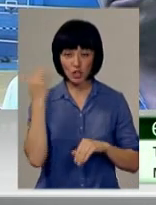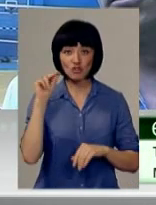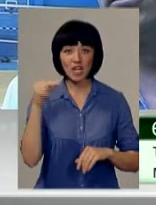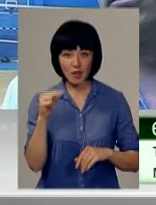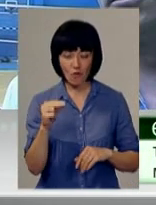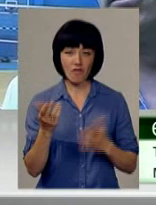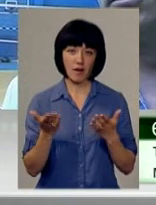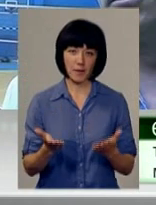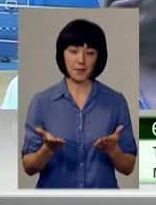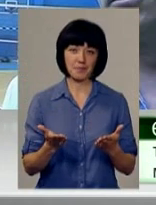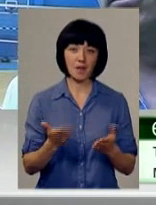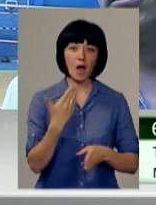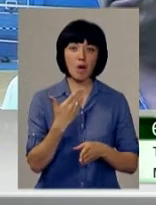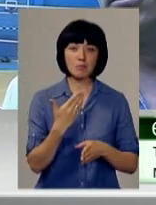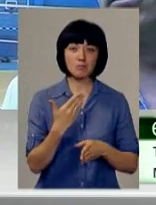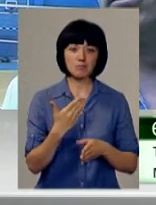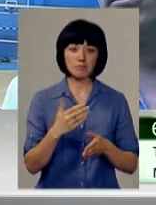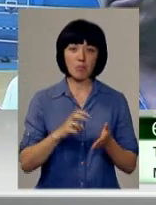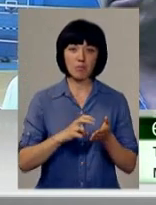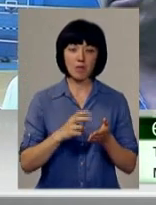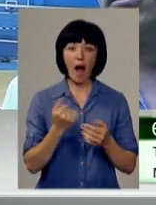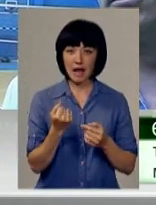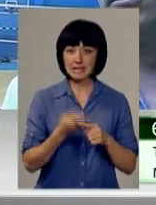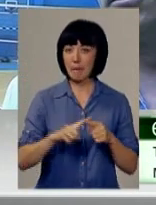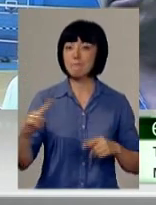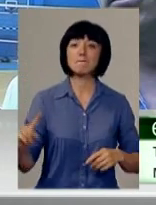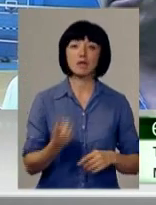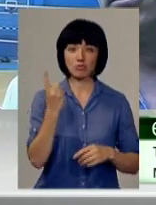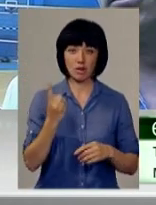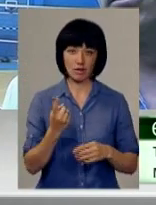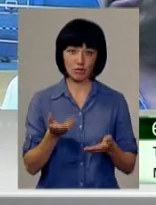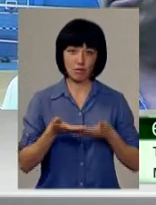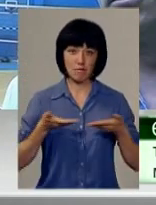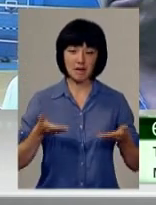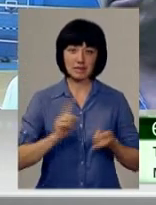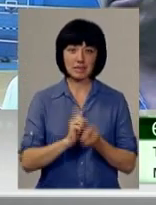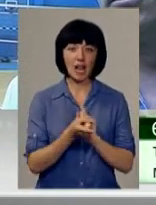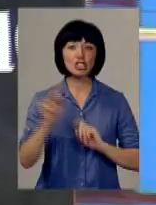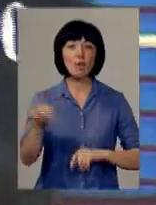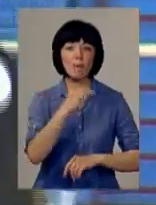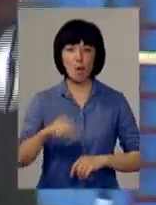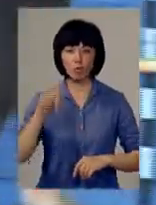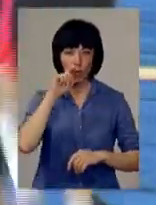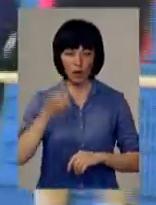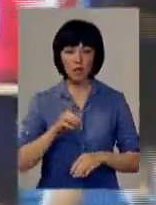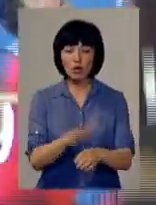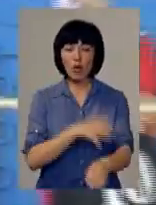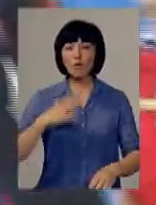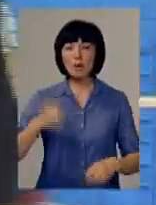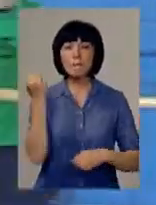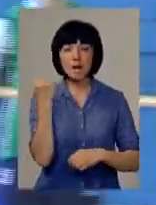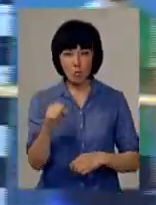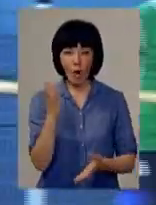Чернігові. Поступили з Чернігову, а це перший раз, що ми стали чемпіонами України. Довгоочікувана